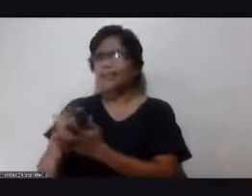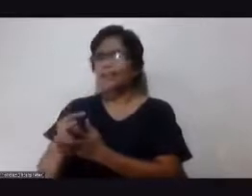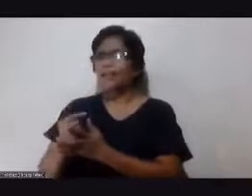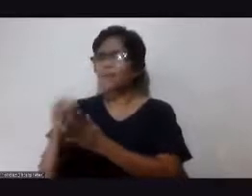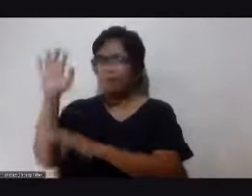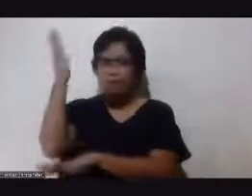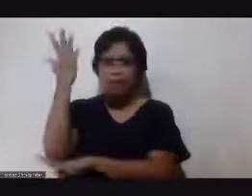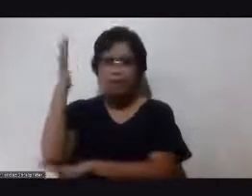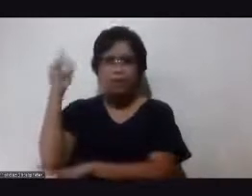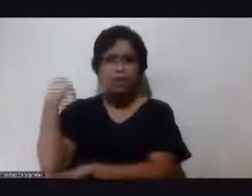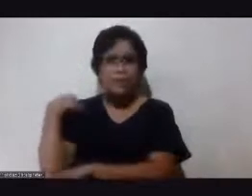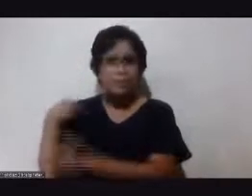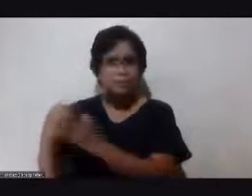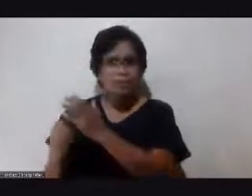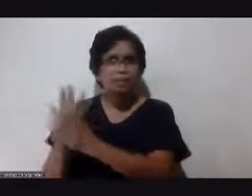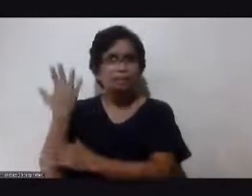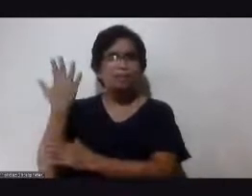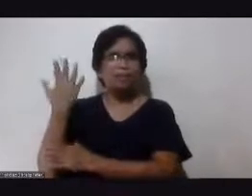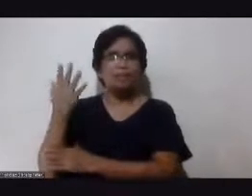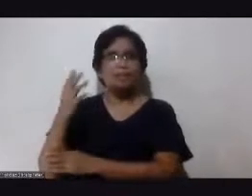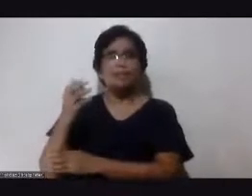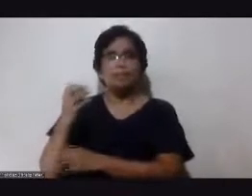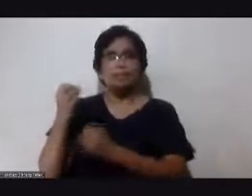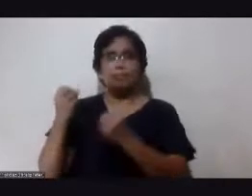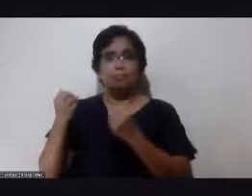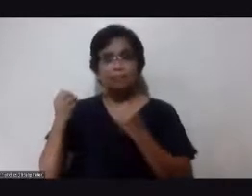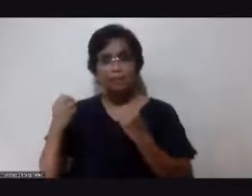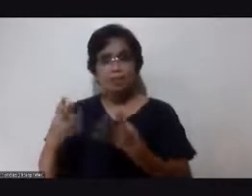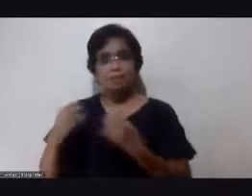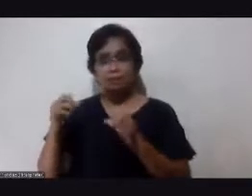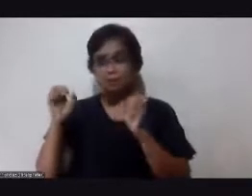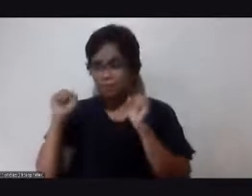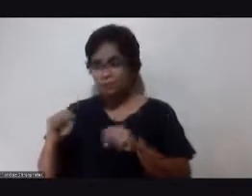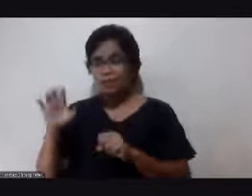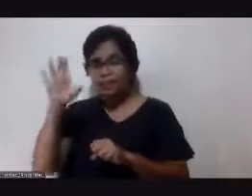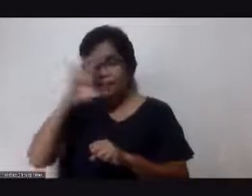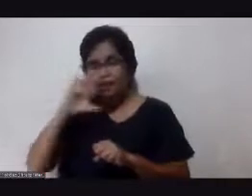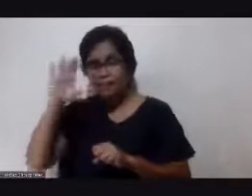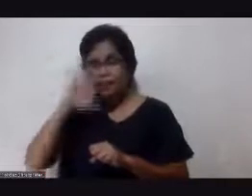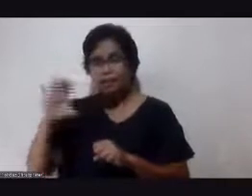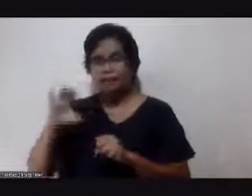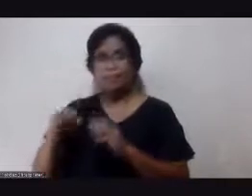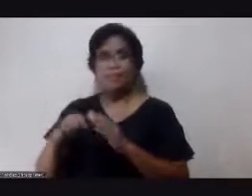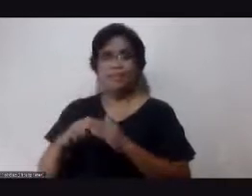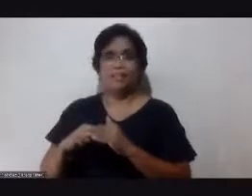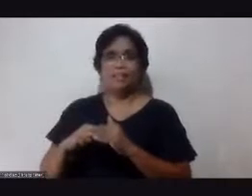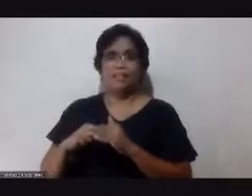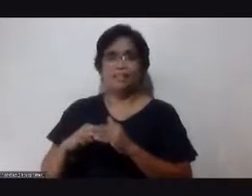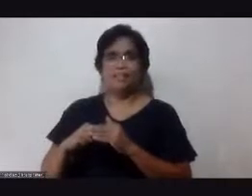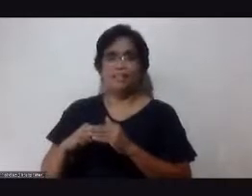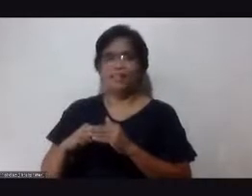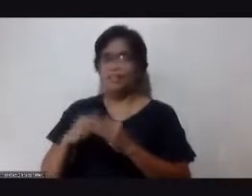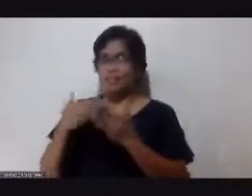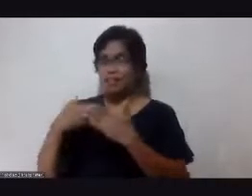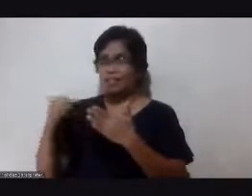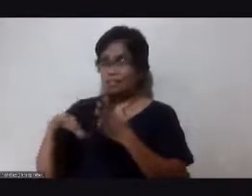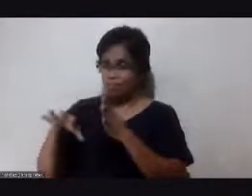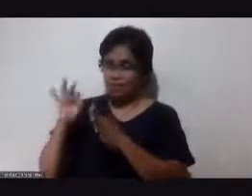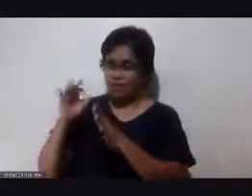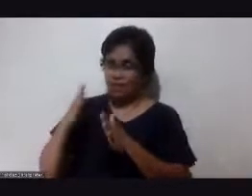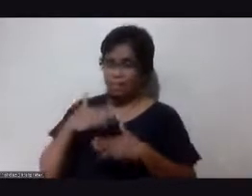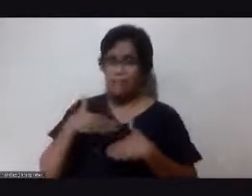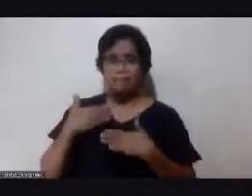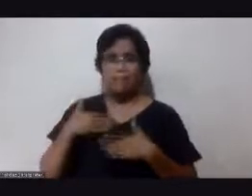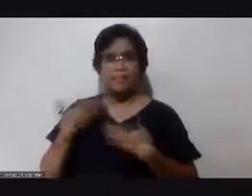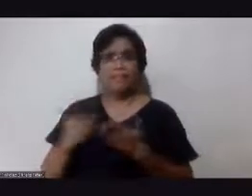what diba ang raming pwedeng hanapan ng ah pag ah you know things to find joy in